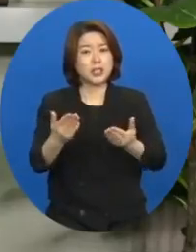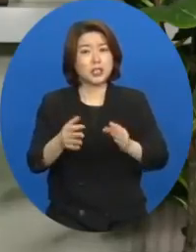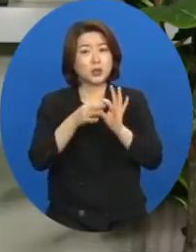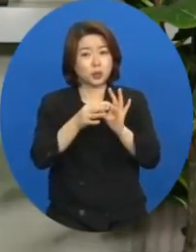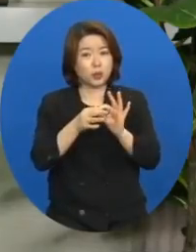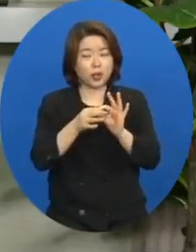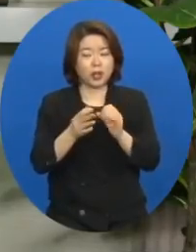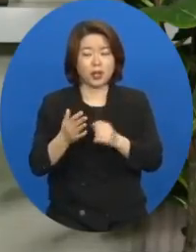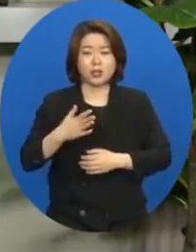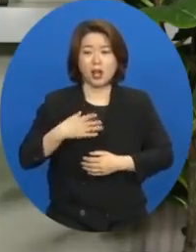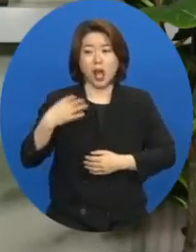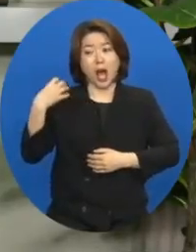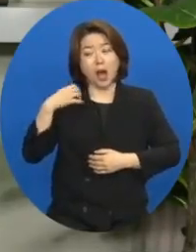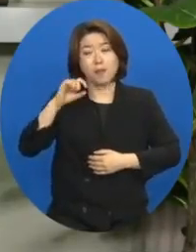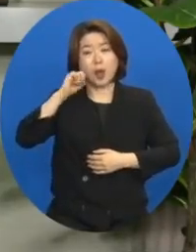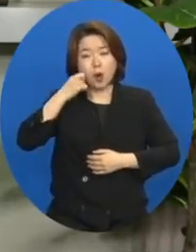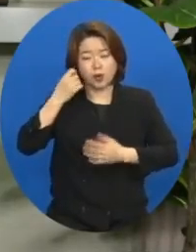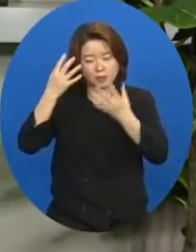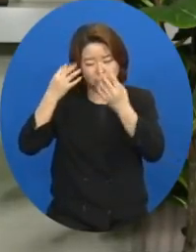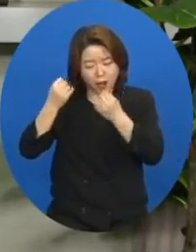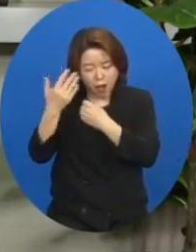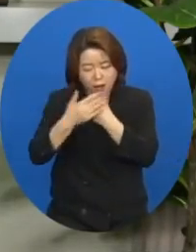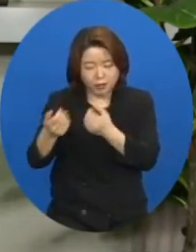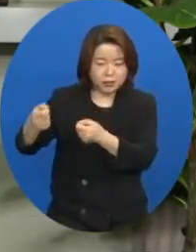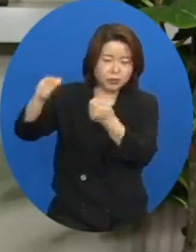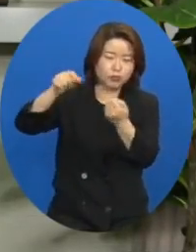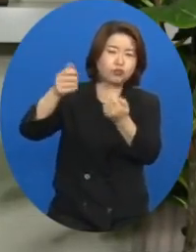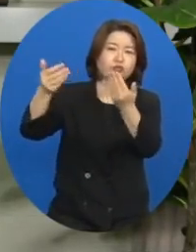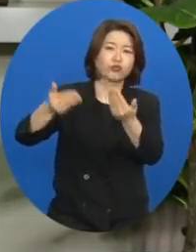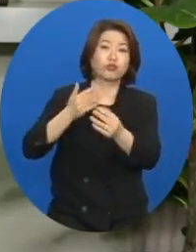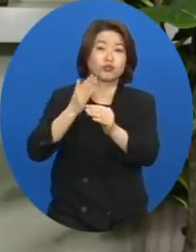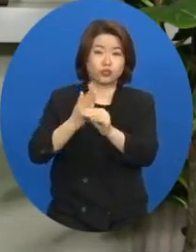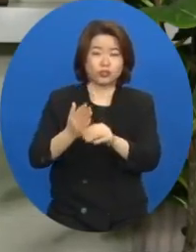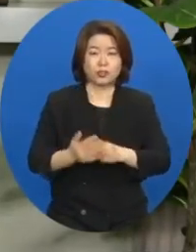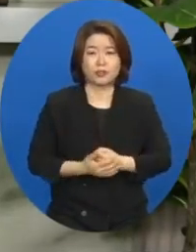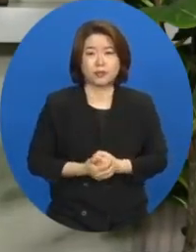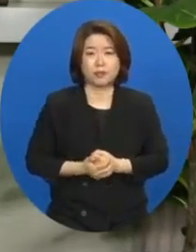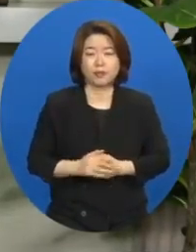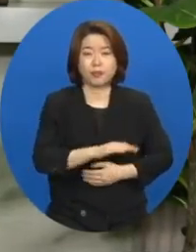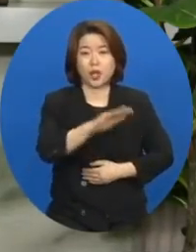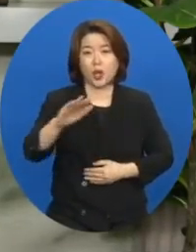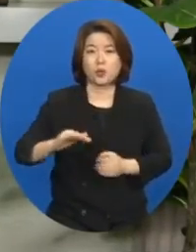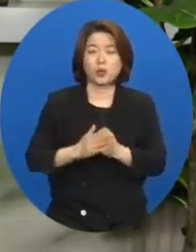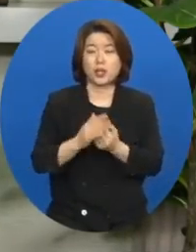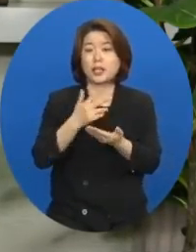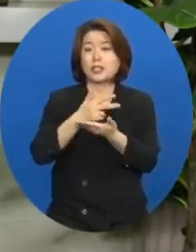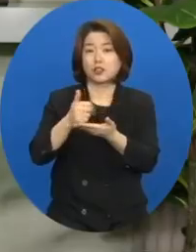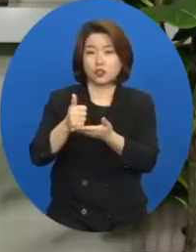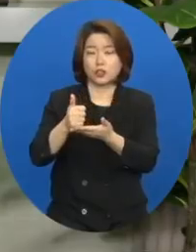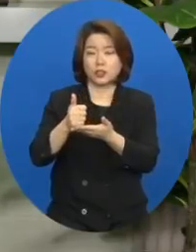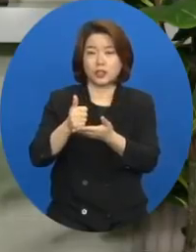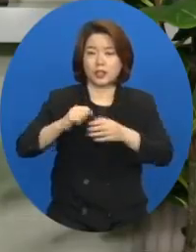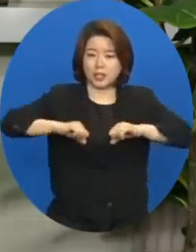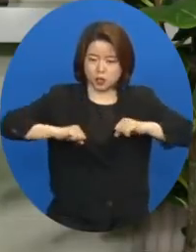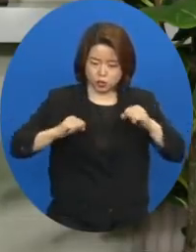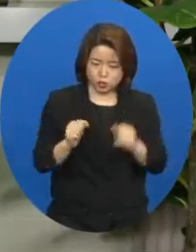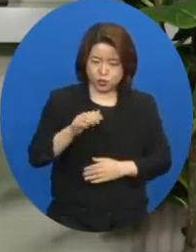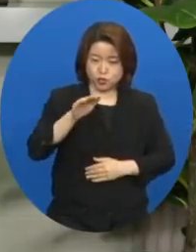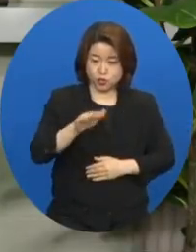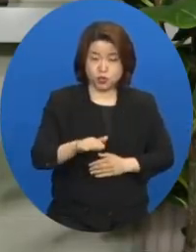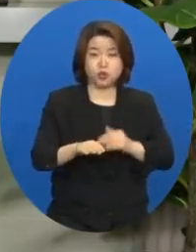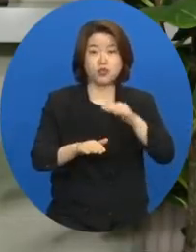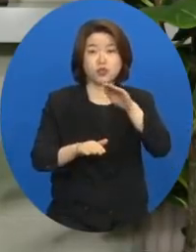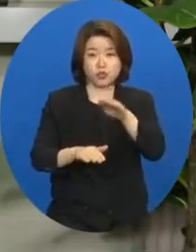감당할 수 없는 많은 은혜를 부어주고 계십니다. 우리가 주님께 순종의 걸음을